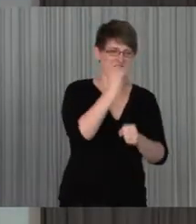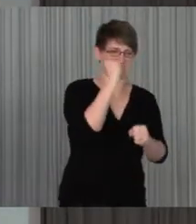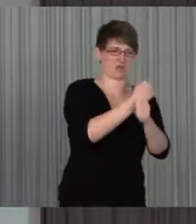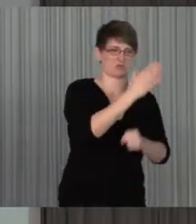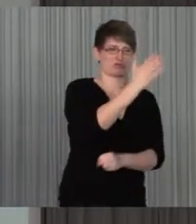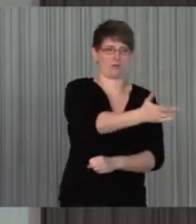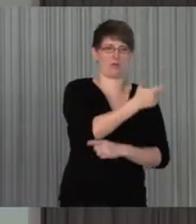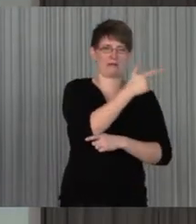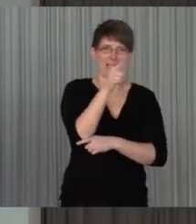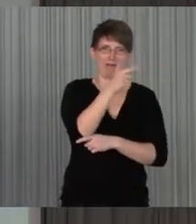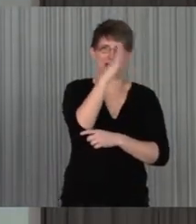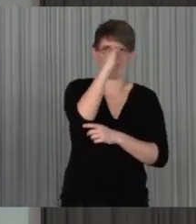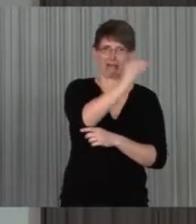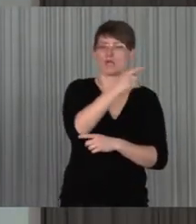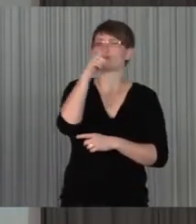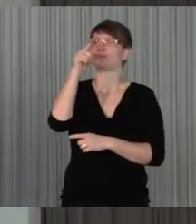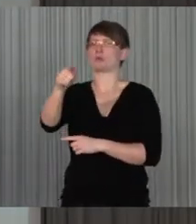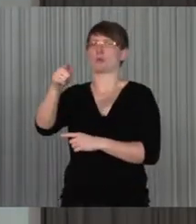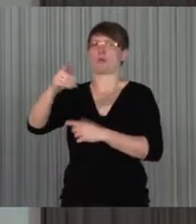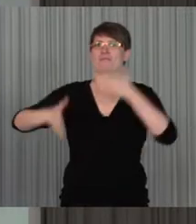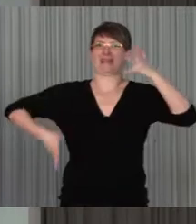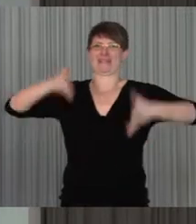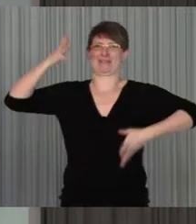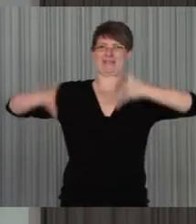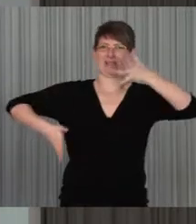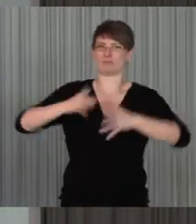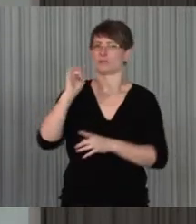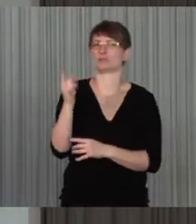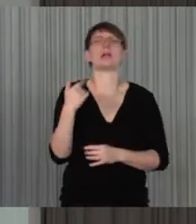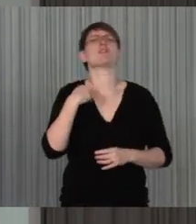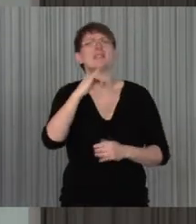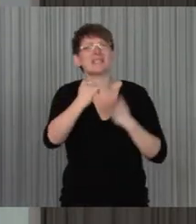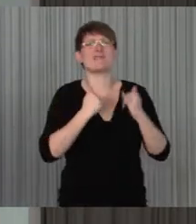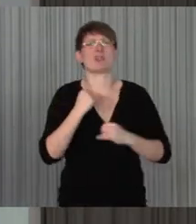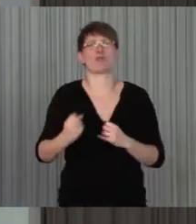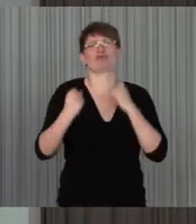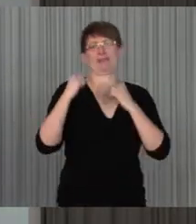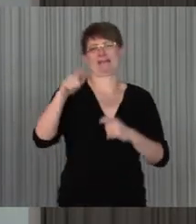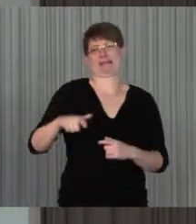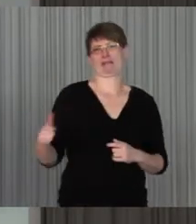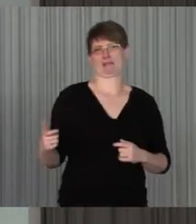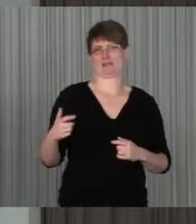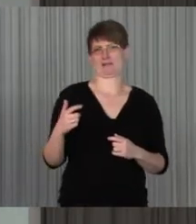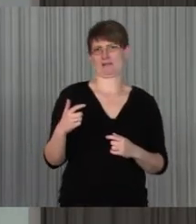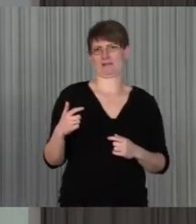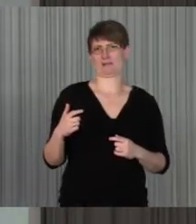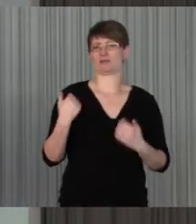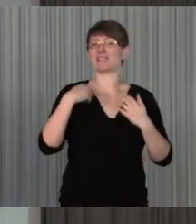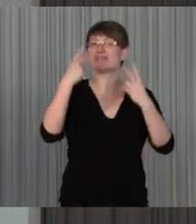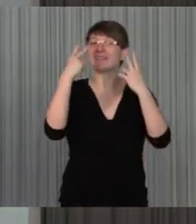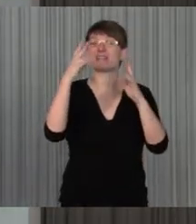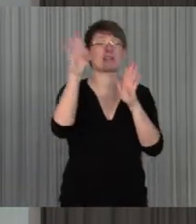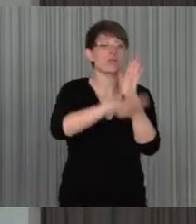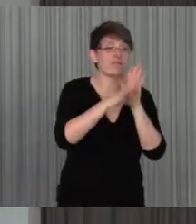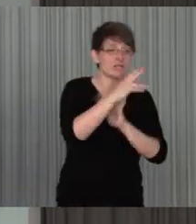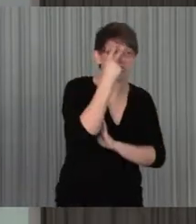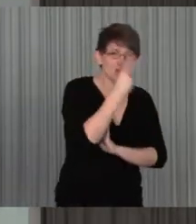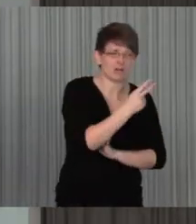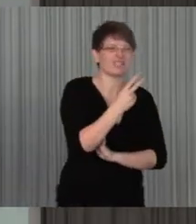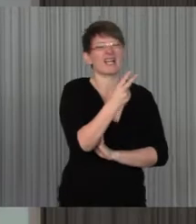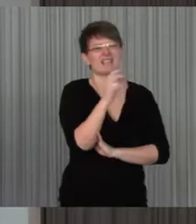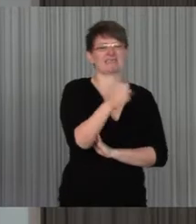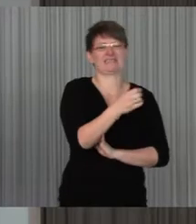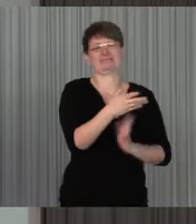festzulageln, sondern tatsächlich auf individuelle Stärken zu gucken, aber eben auf Stärken und nicht auf Defizite, wenn Sie in so einer,